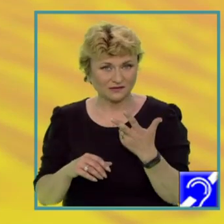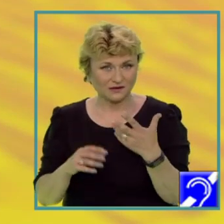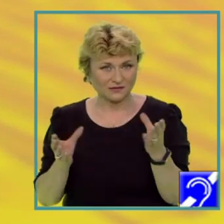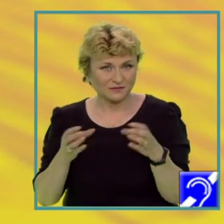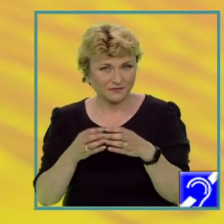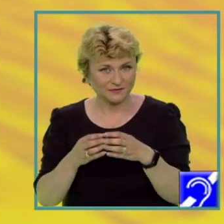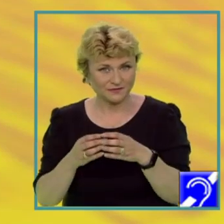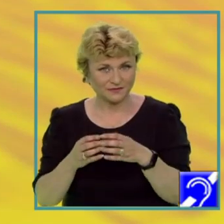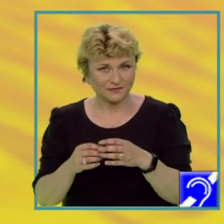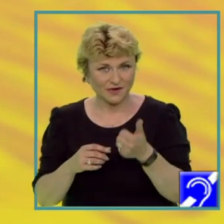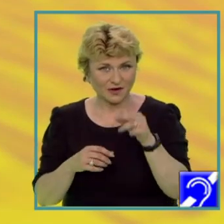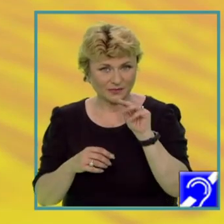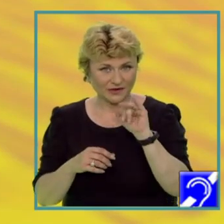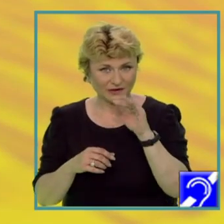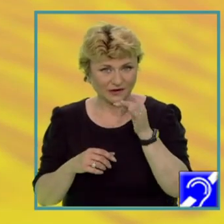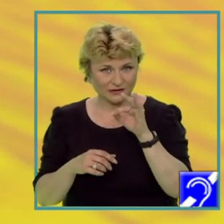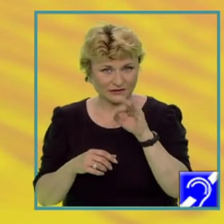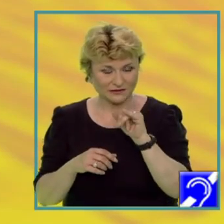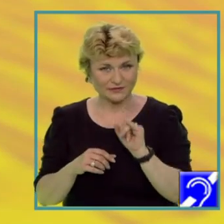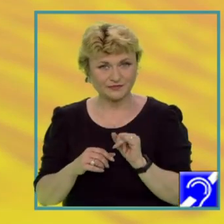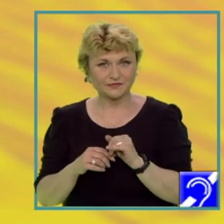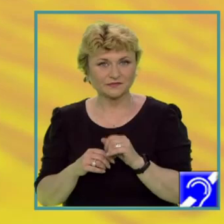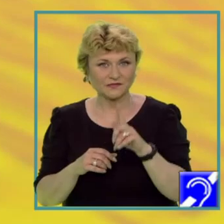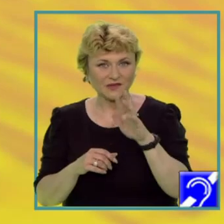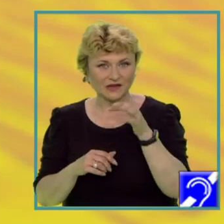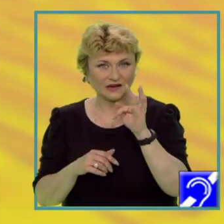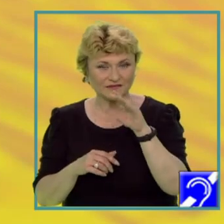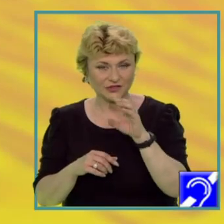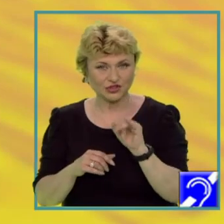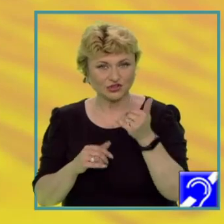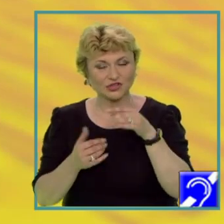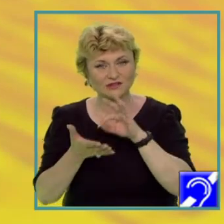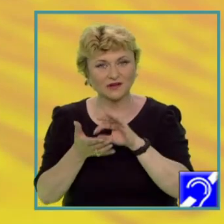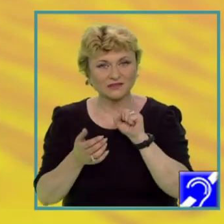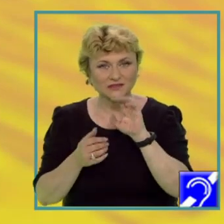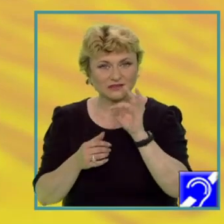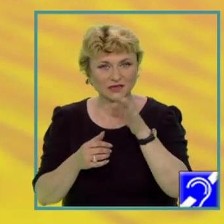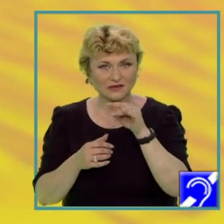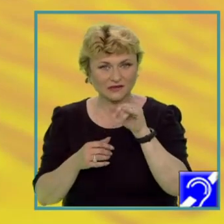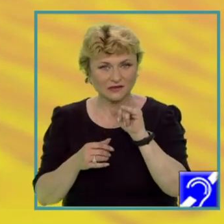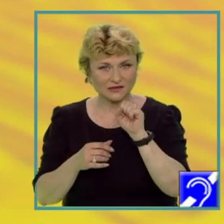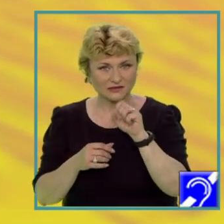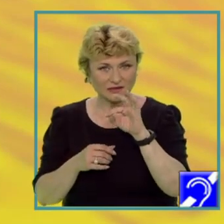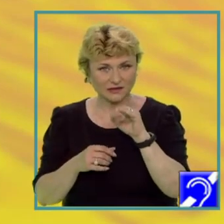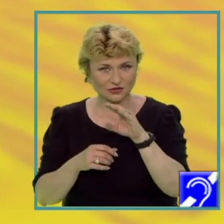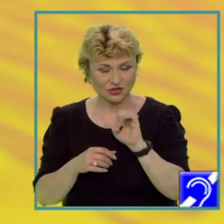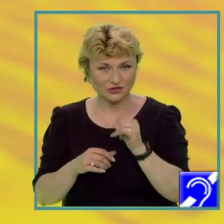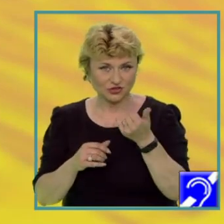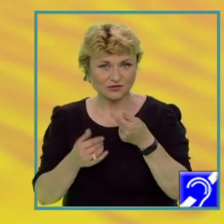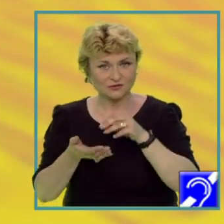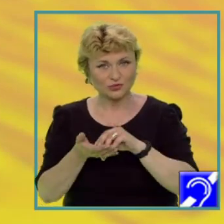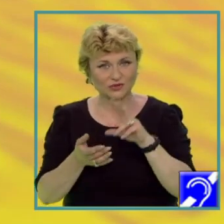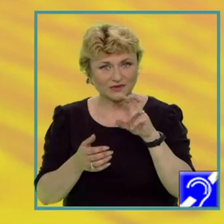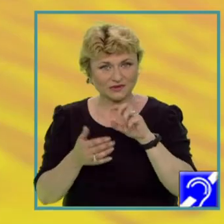aplicații pe baza unor reprezentări grafice și date statistice. Pentru fiecare parte se acordă câte 30 de